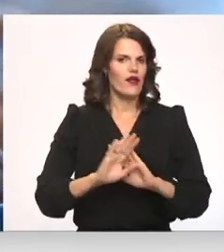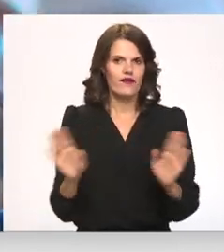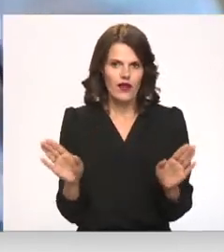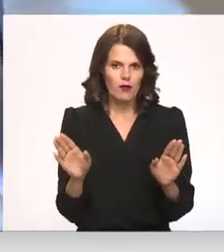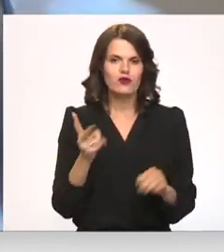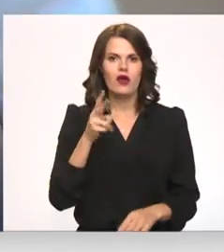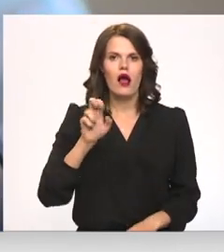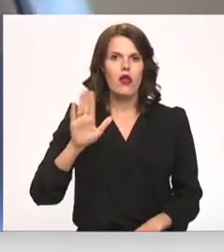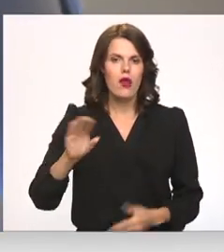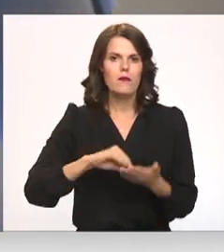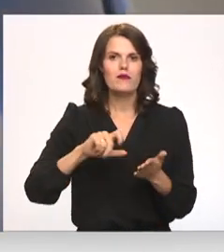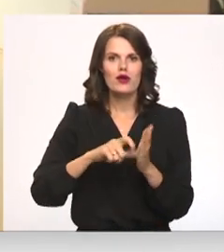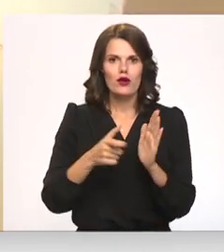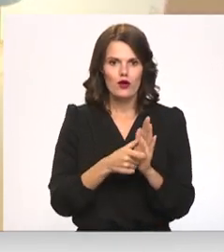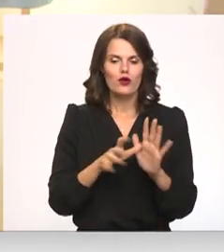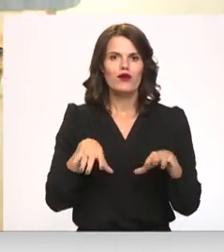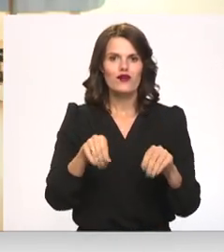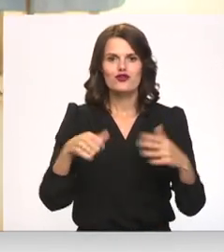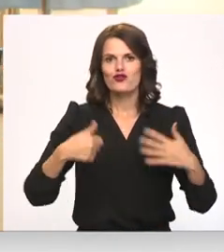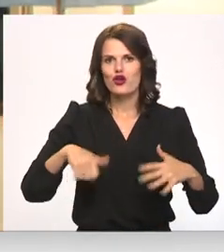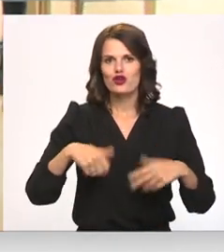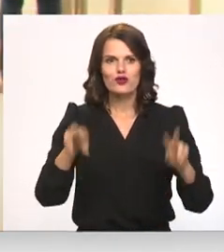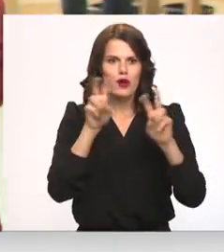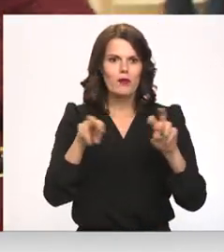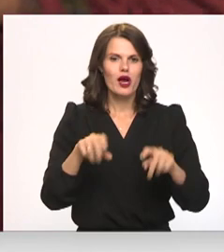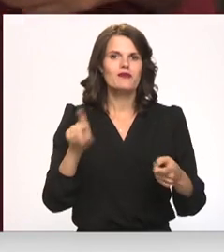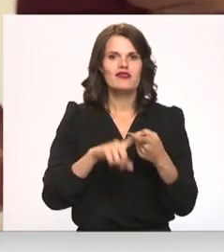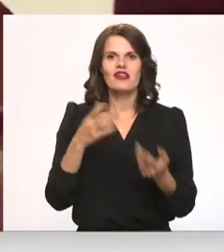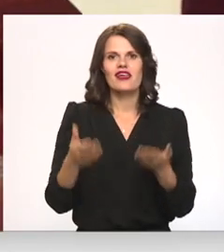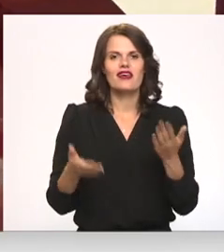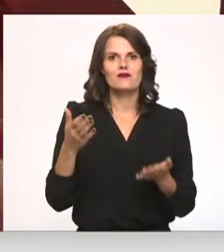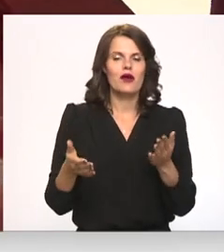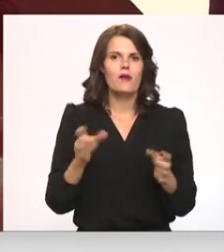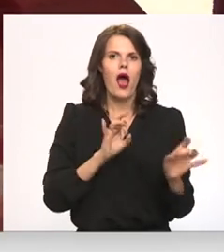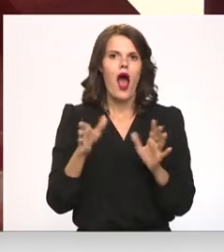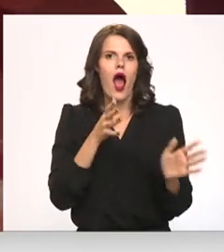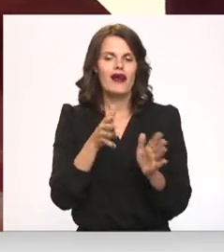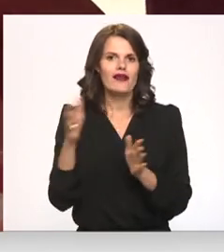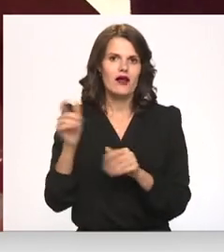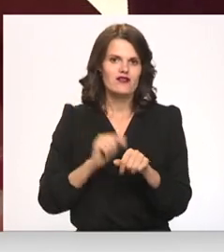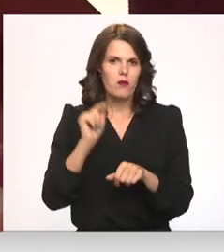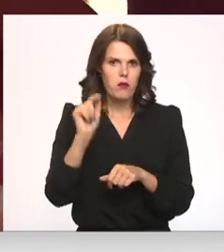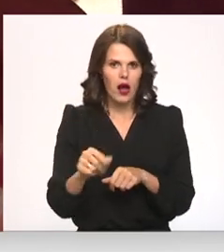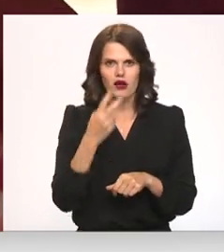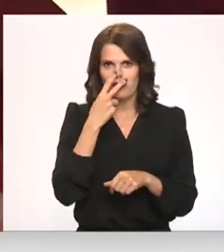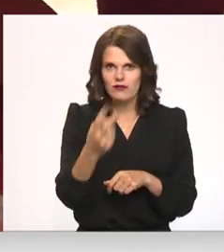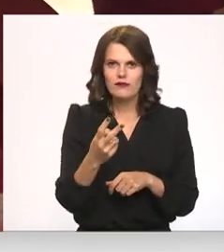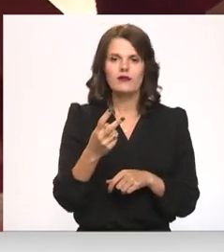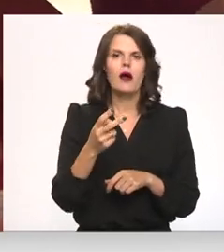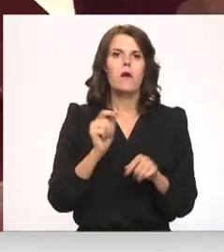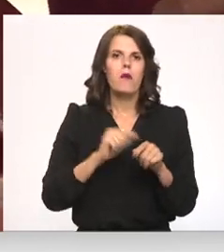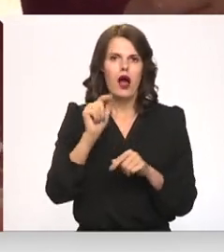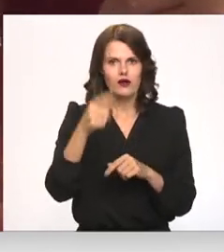novēršanas un apkrošanas birojas feicis, ceļas un pārbaudas saistībā ir iespējamiem aģitācijas pārkāpumiem. To vidu esot manāma tendence, ka par